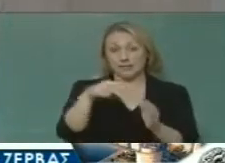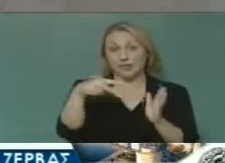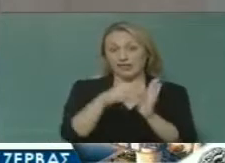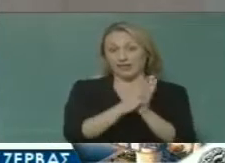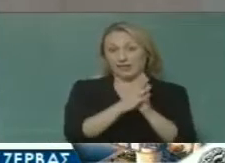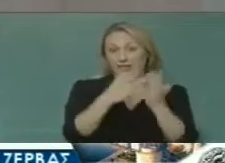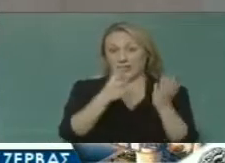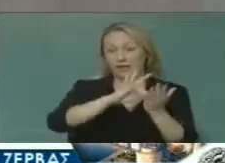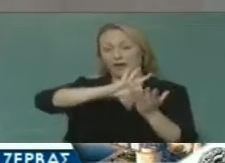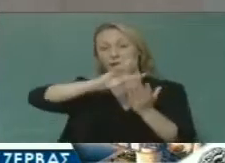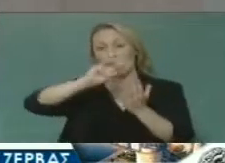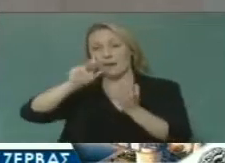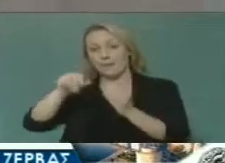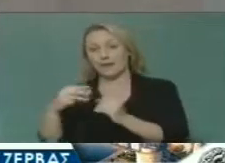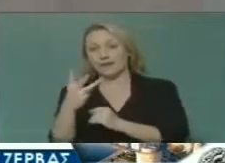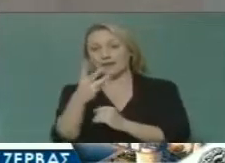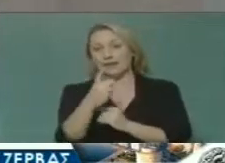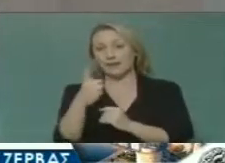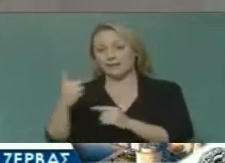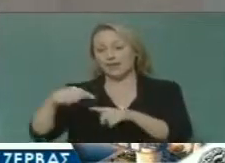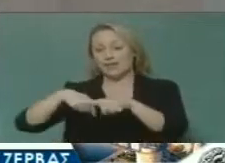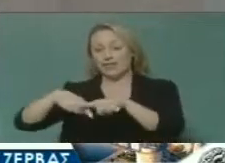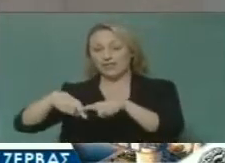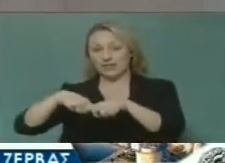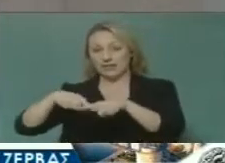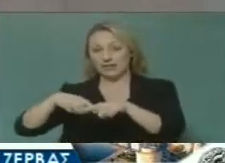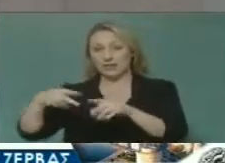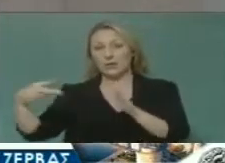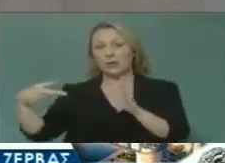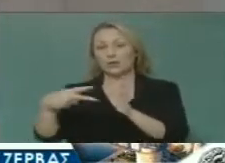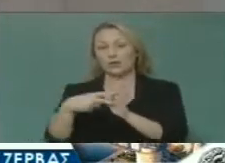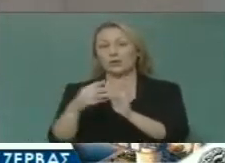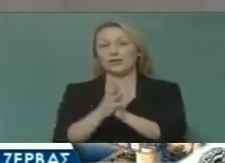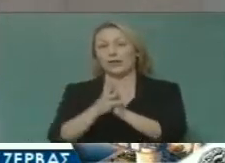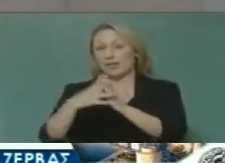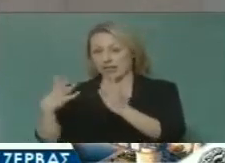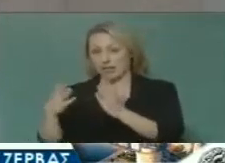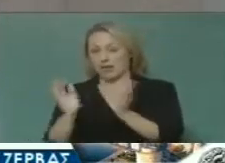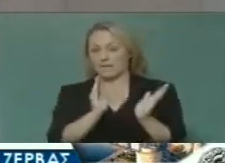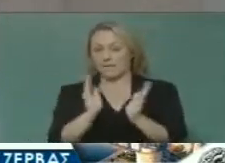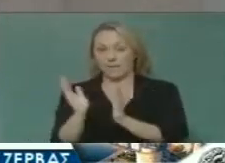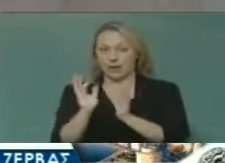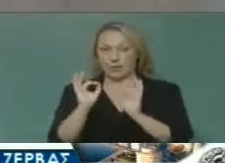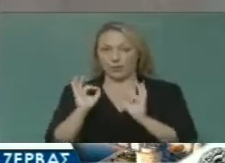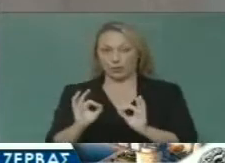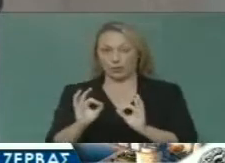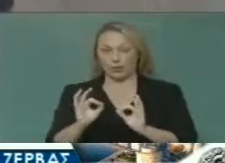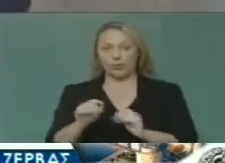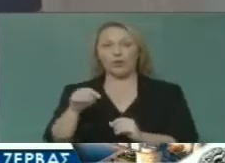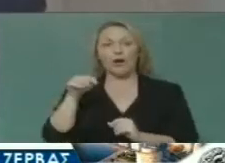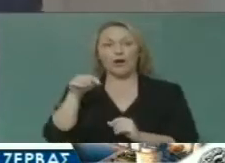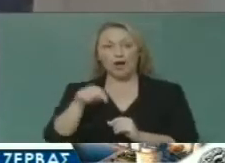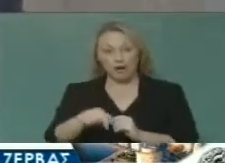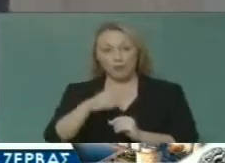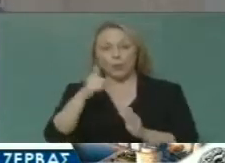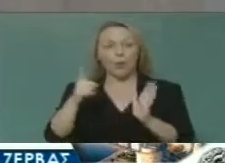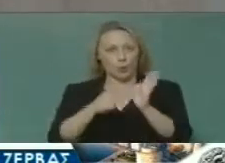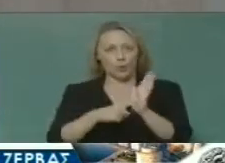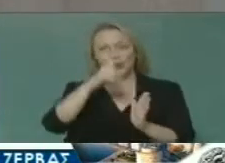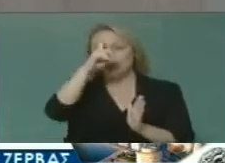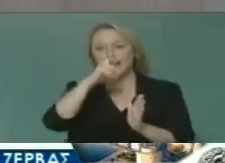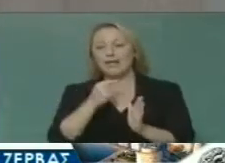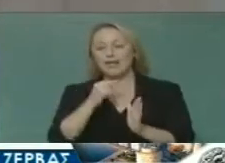μέχρι την 31η Δεκεμβρίου του ιδίου έτους. Αυτή είναι άλλωστε και εκ του νόμου